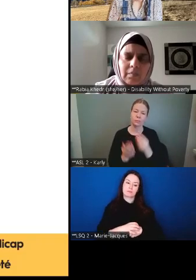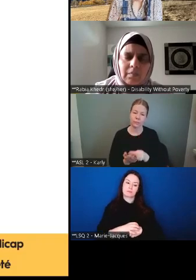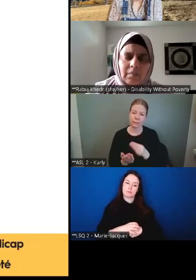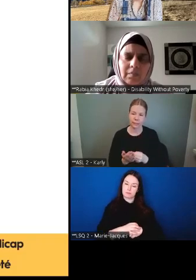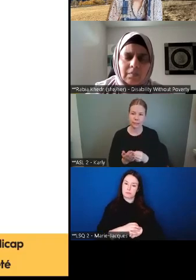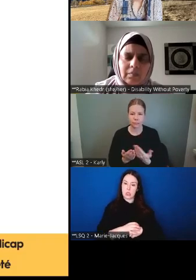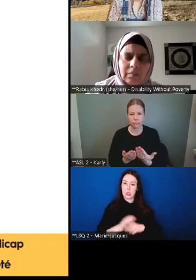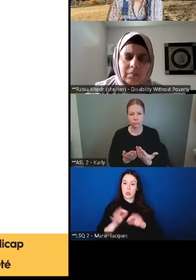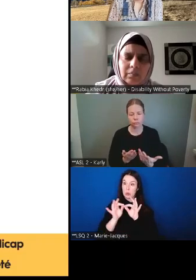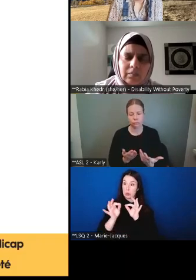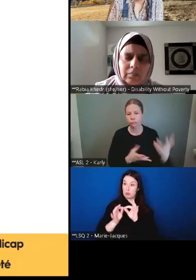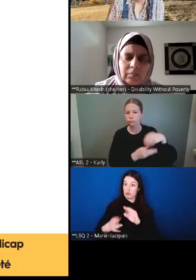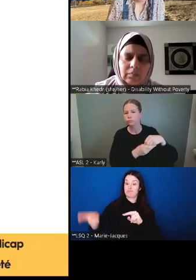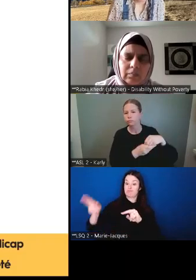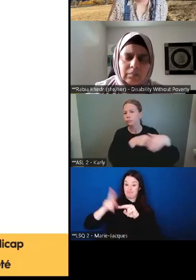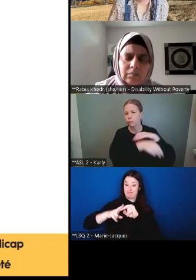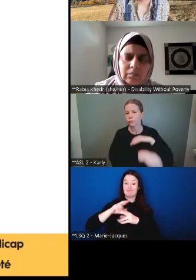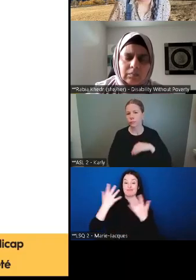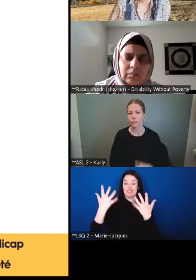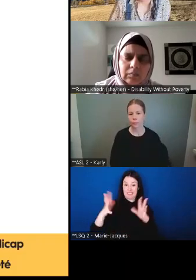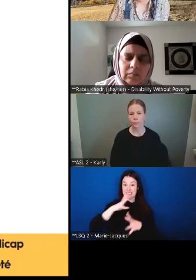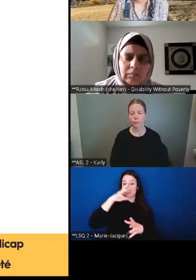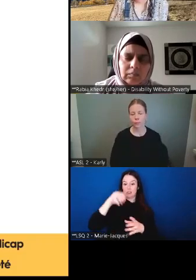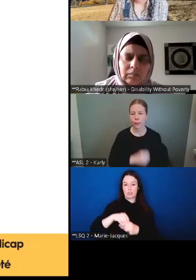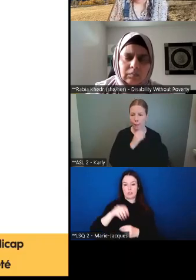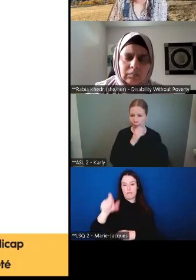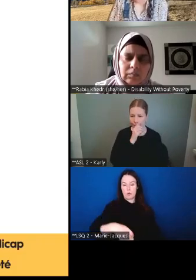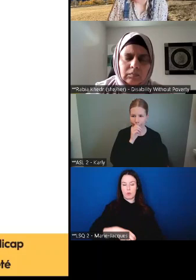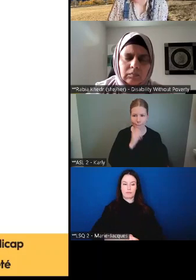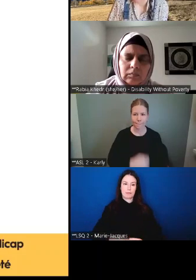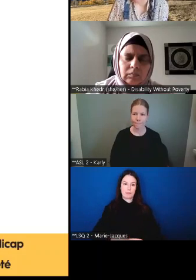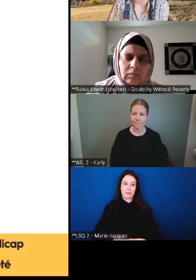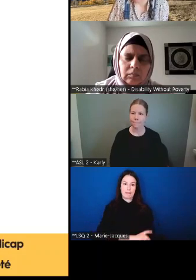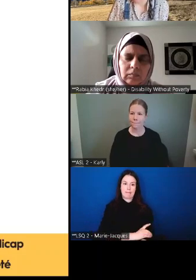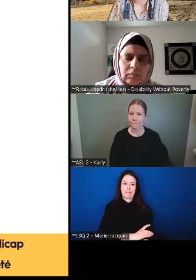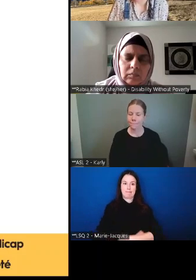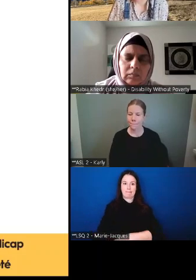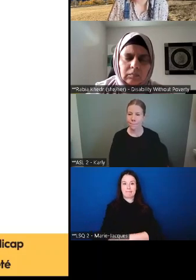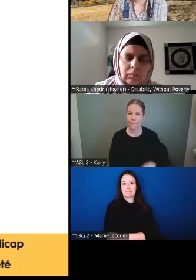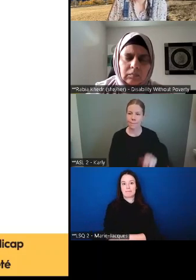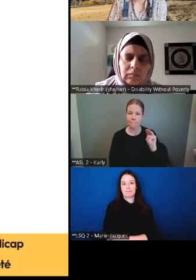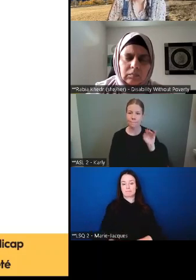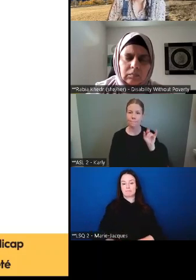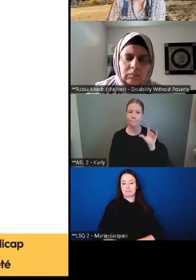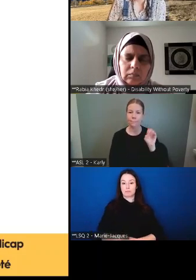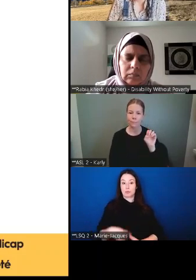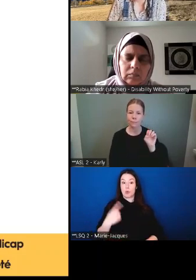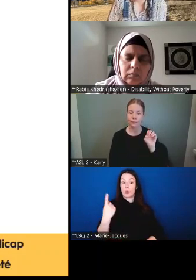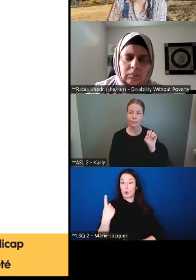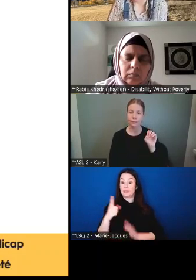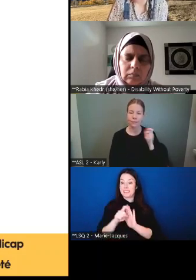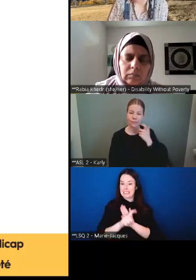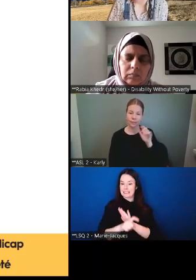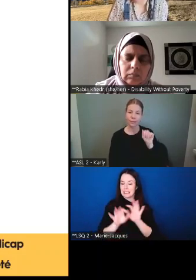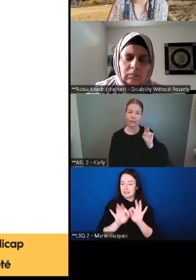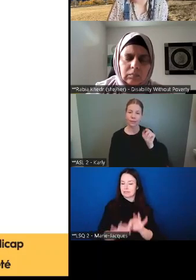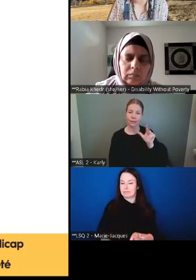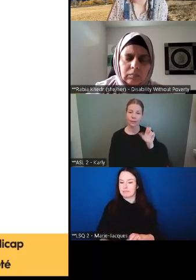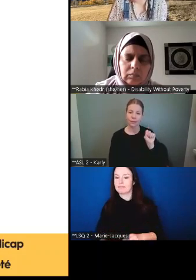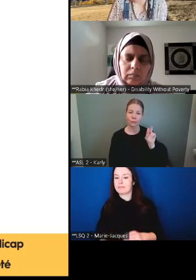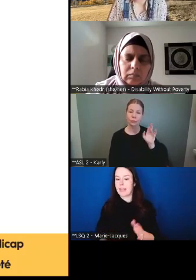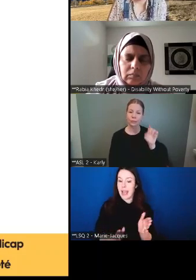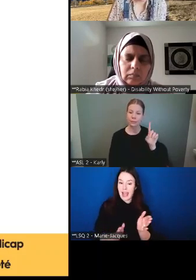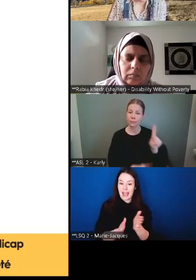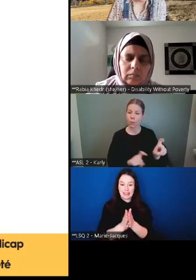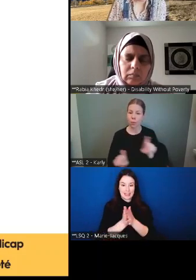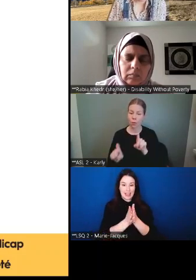additionnels soient pris en considération. et donc une des statistiques très encourageantes à partir du sondage